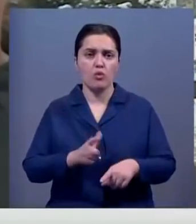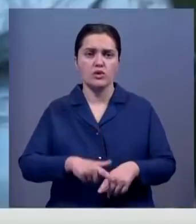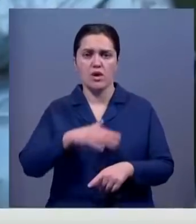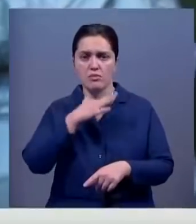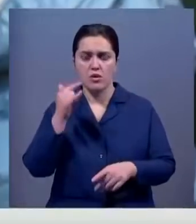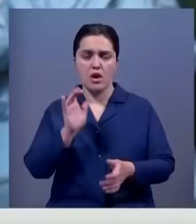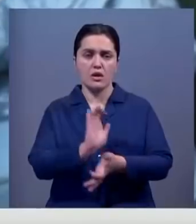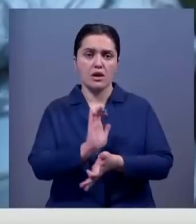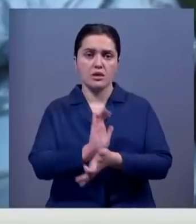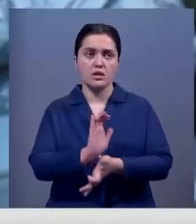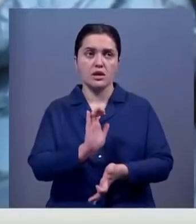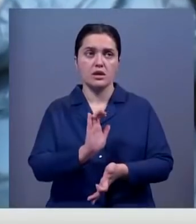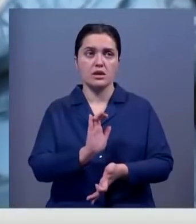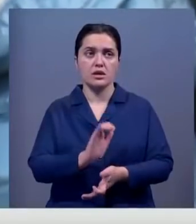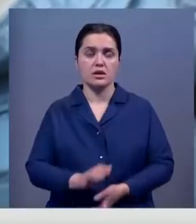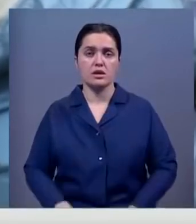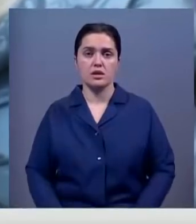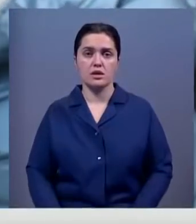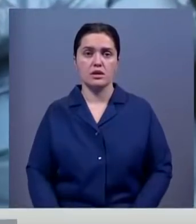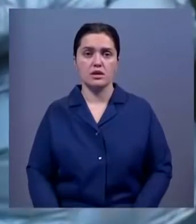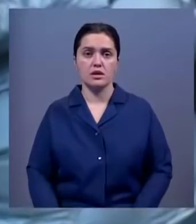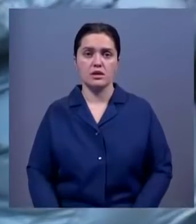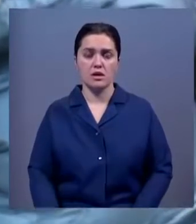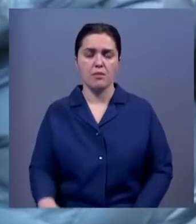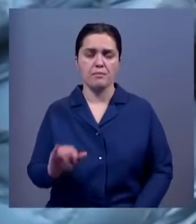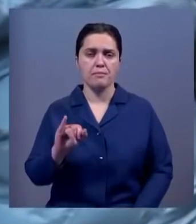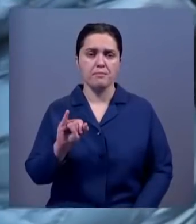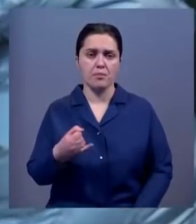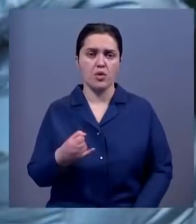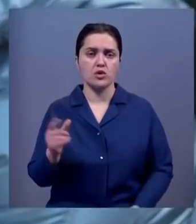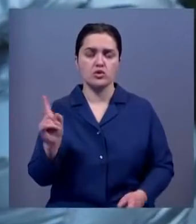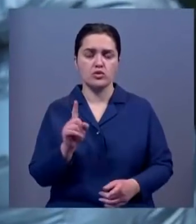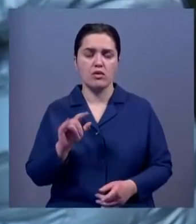смог. Каков-то владельцу нет, а так вообще, конечно, это плохо, что смога много.